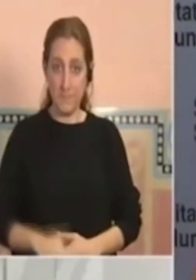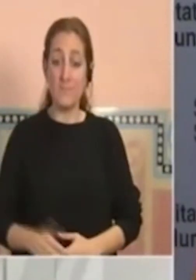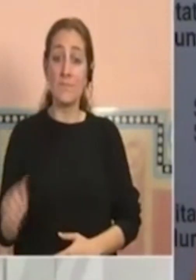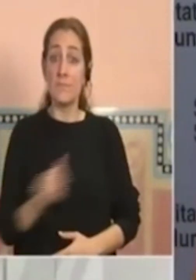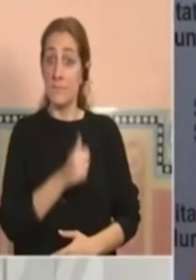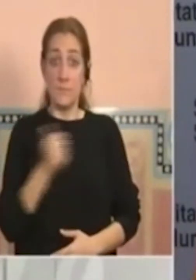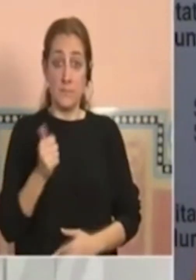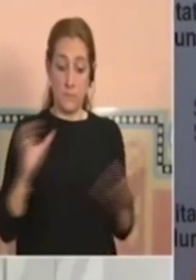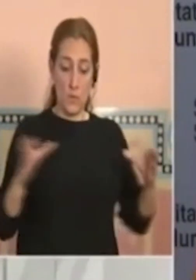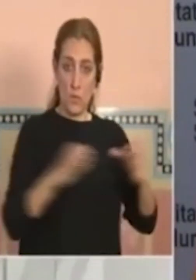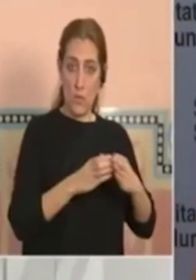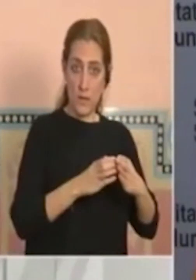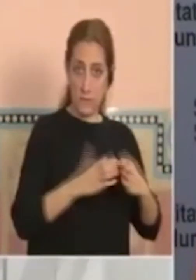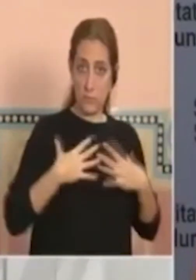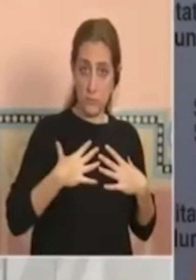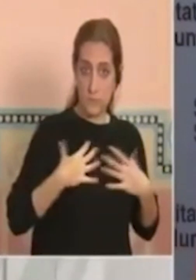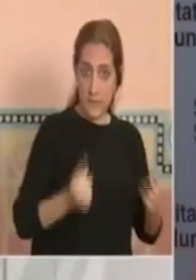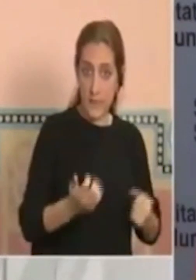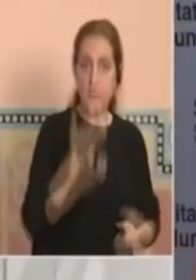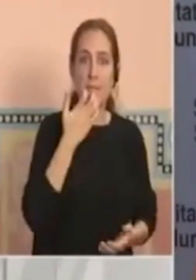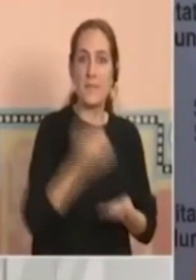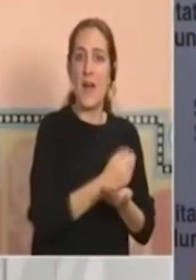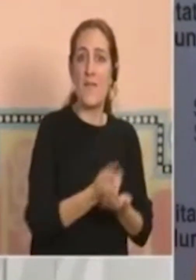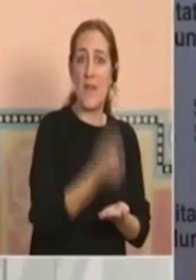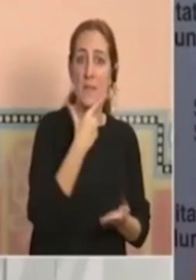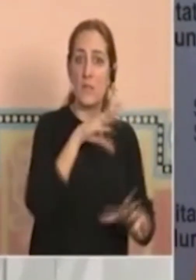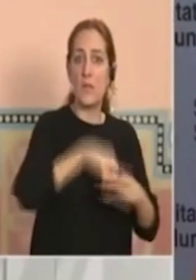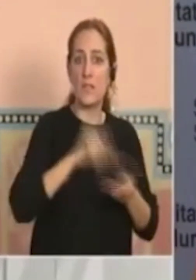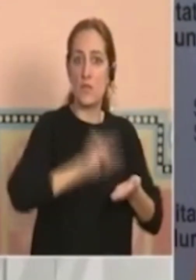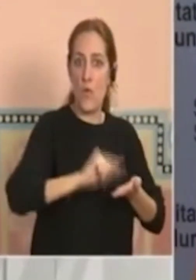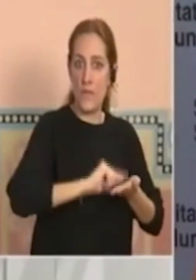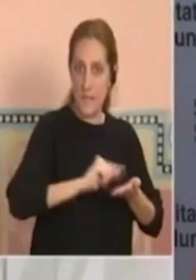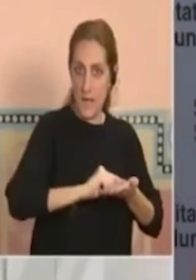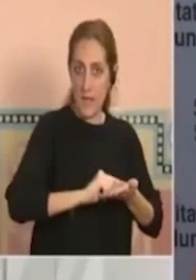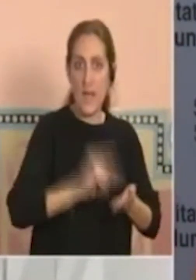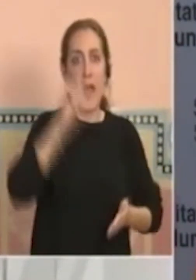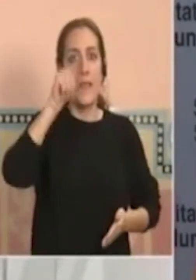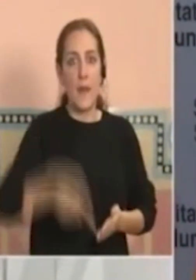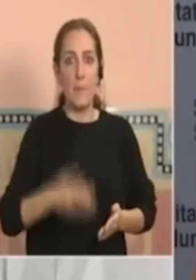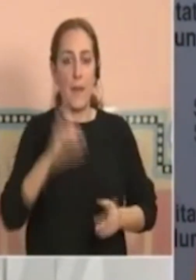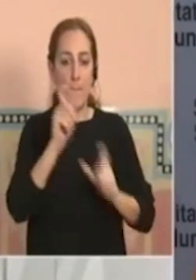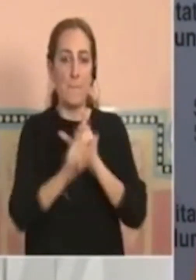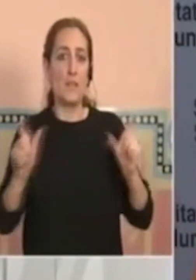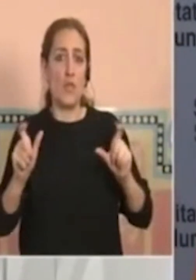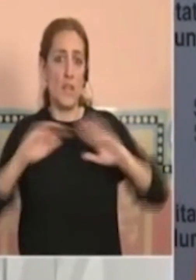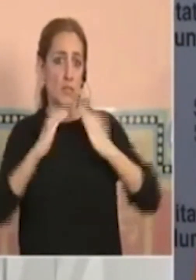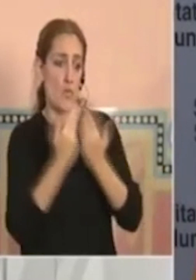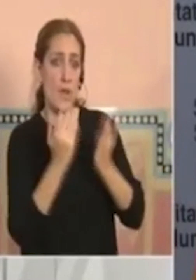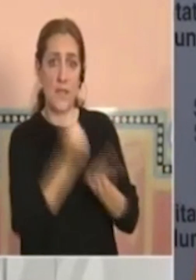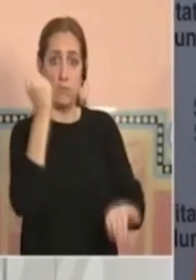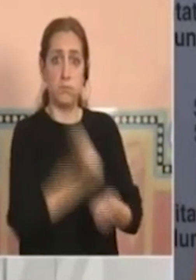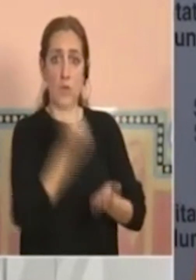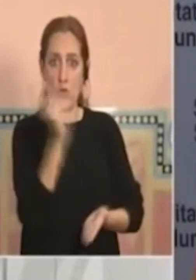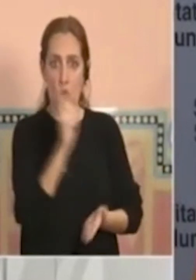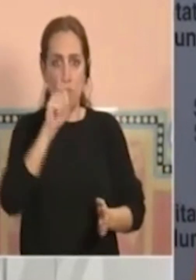sanitaris com farmacèutics que treballen a les oficines de farmàcia, però també no només els col·legiats i els titulats, sinó també aquelles altres